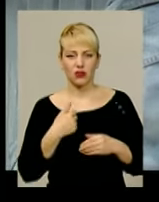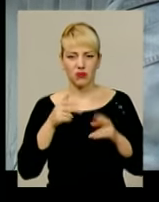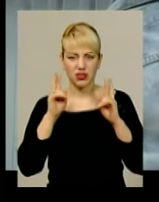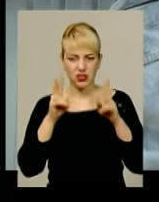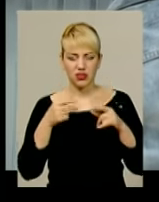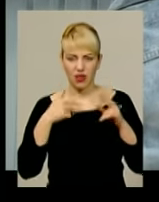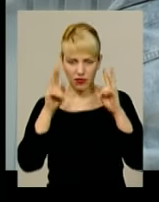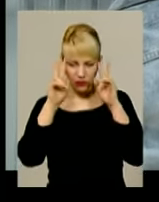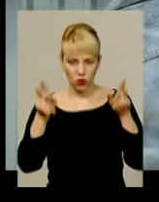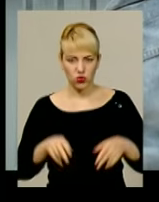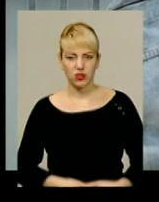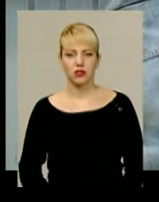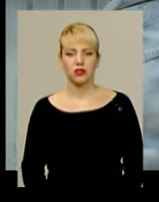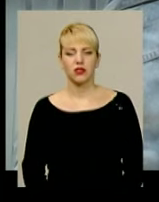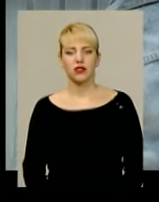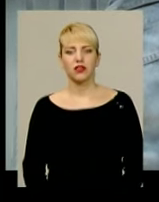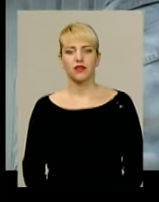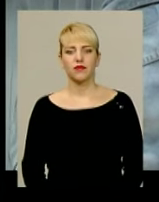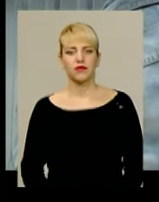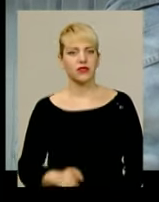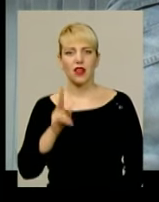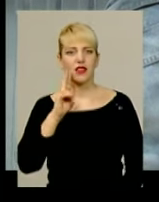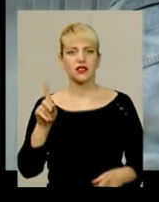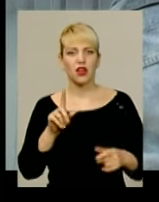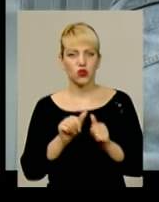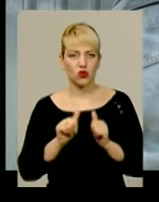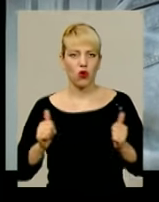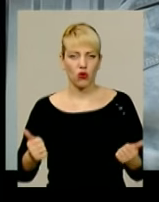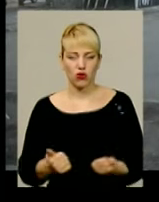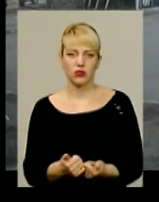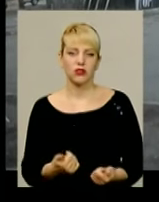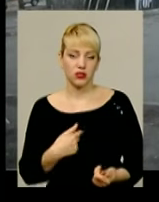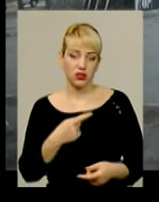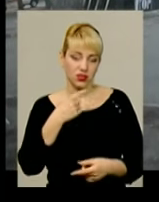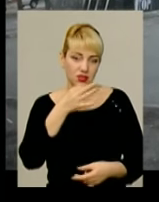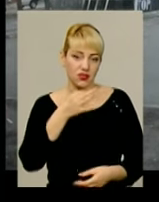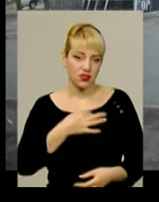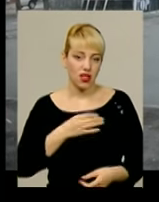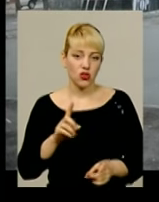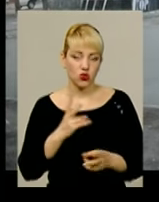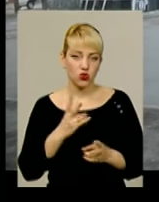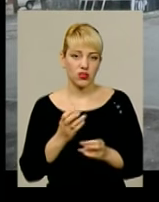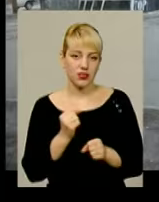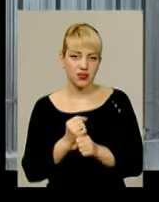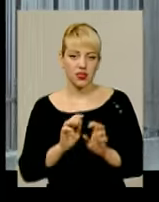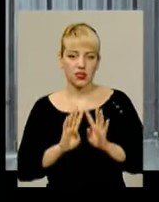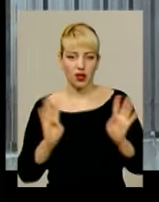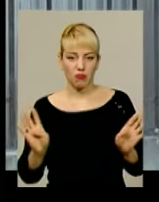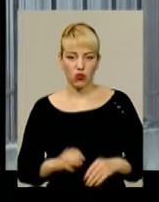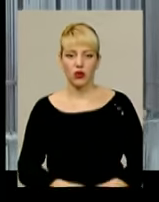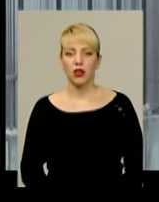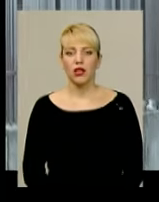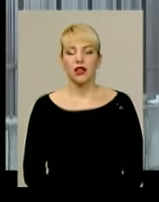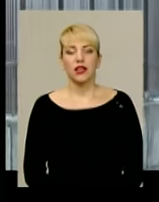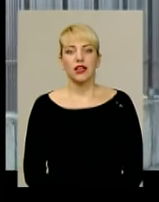курсі. Ви не знаєте, що ви огородите? Сказали, забор зробити. Не в курсі того, що має з'явитись за огорожою і в